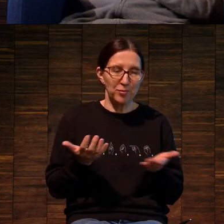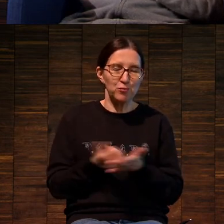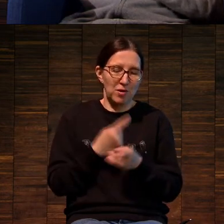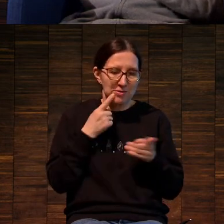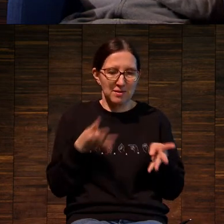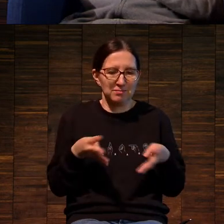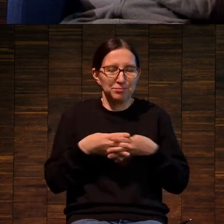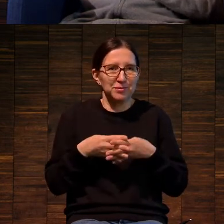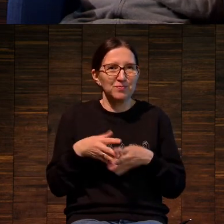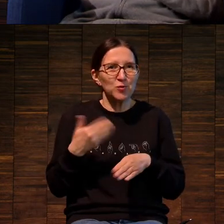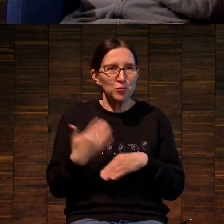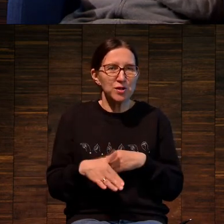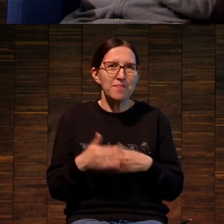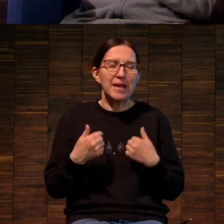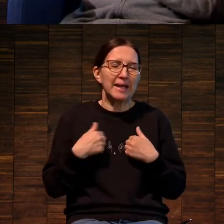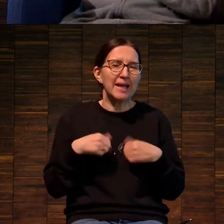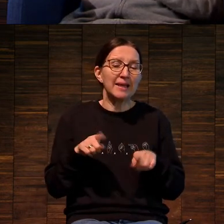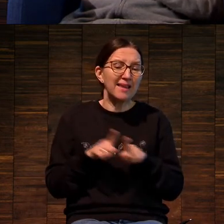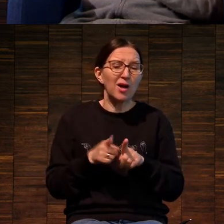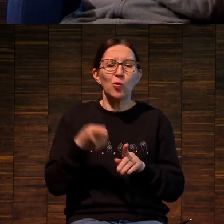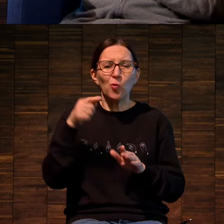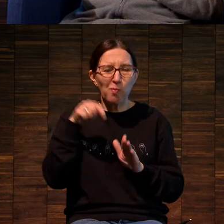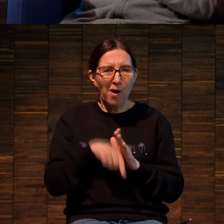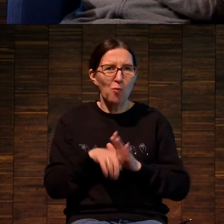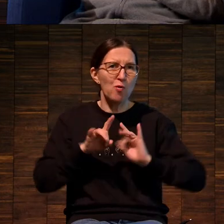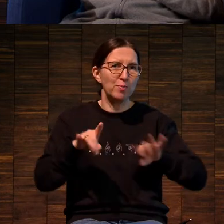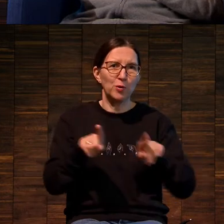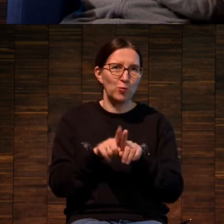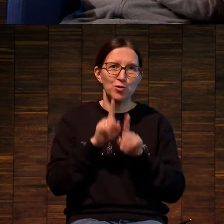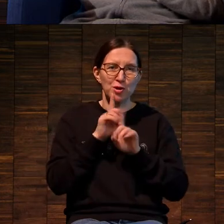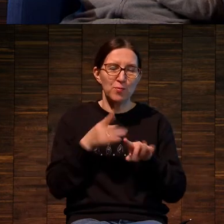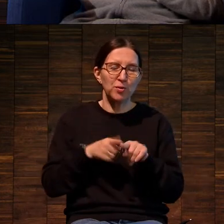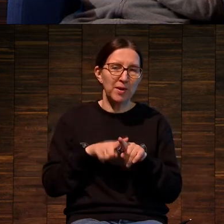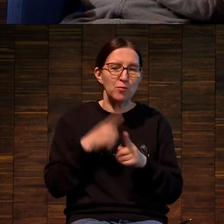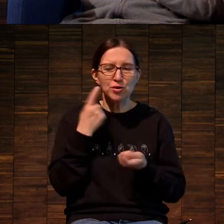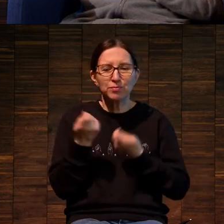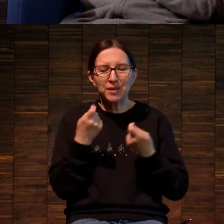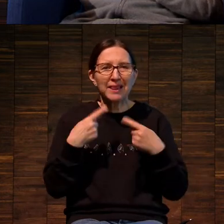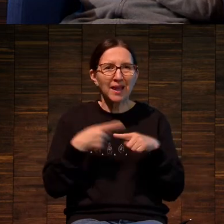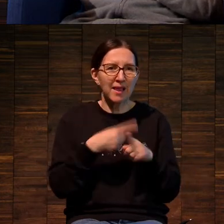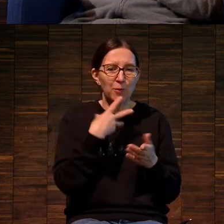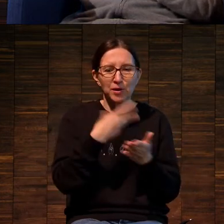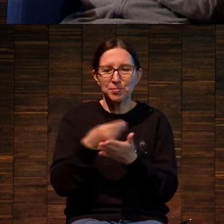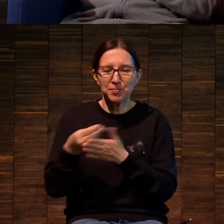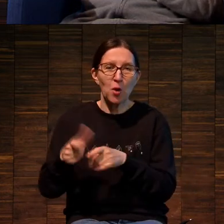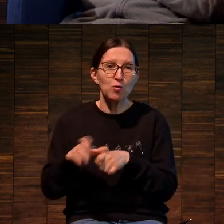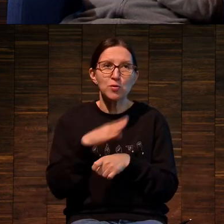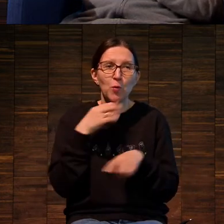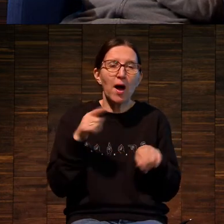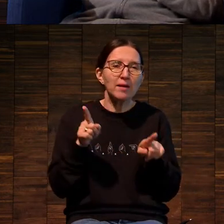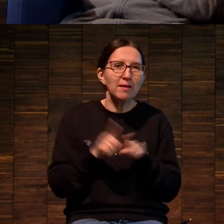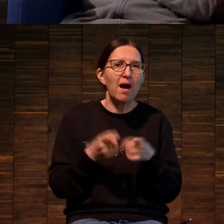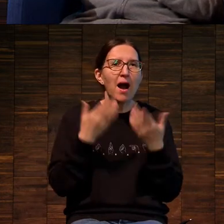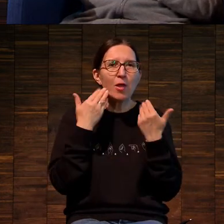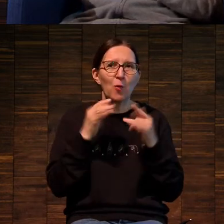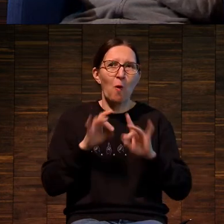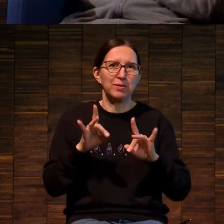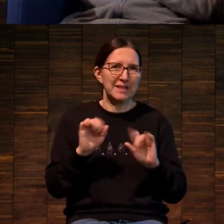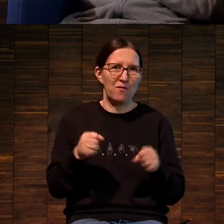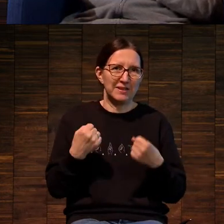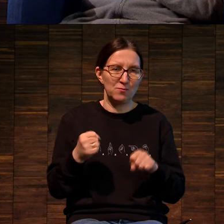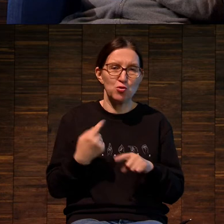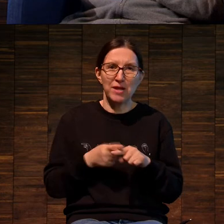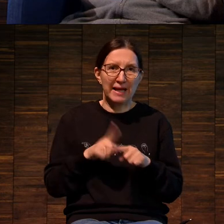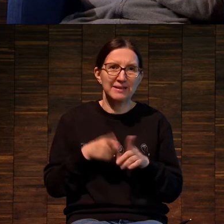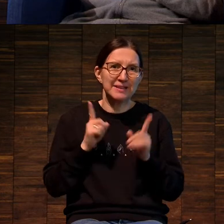Опять-таки, я, наверное, не буду очень глубоко в это дело залезать, потому что тут очень много технологий, и на пальцах это, к сожалению, не объяснишь, и это, в общем,